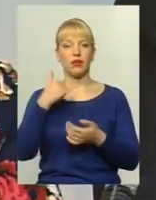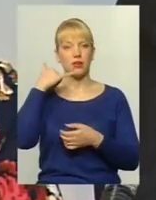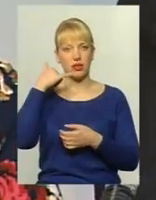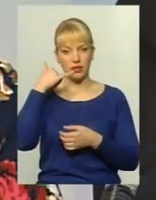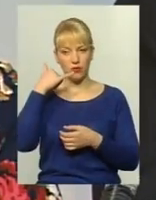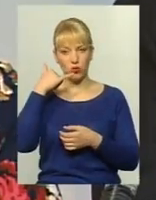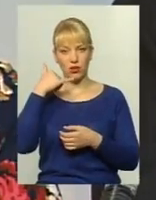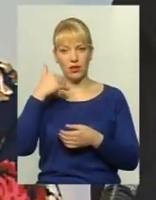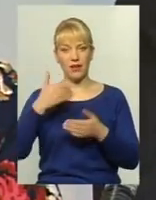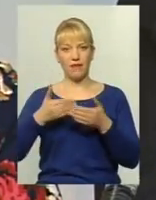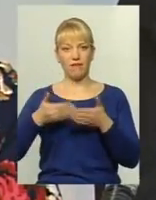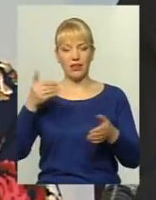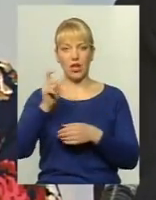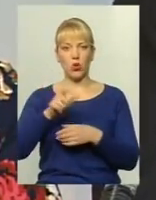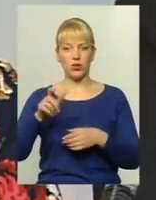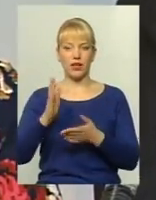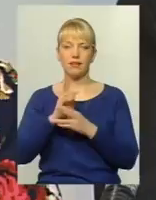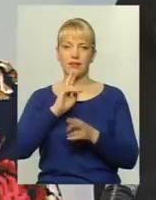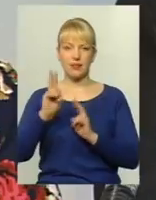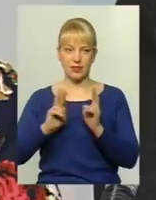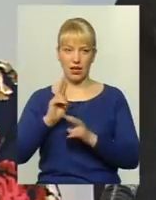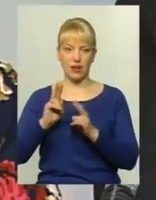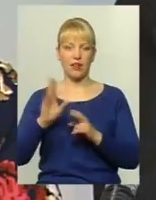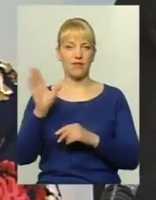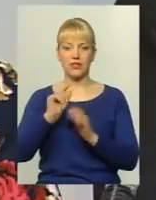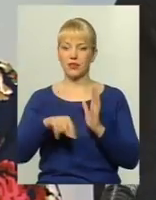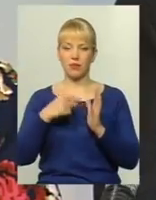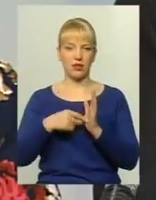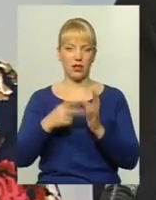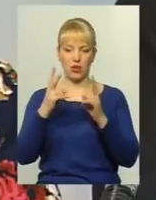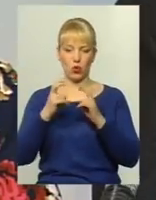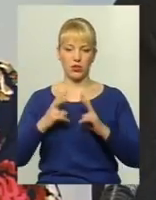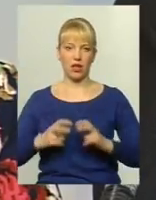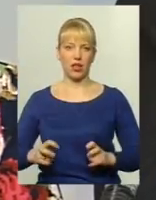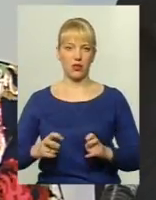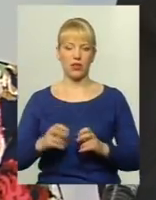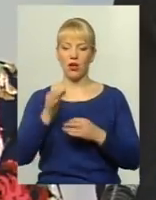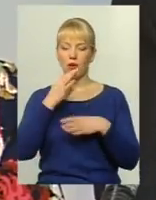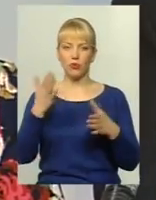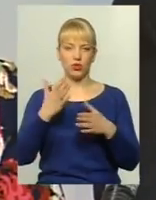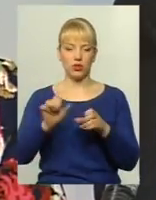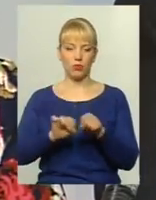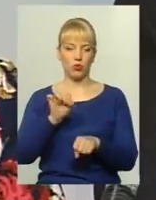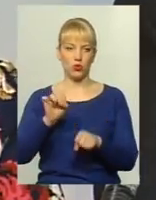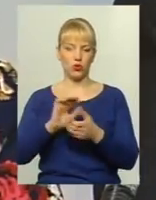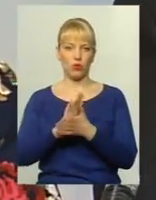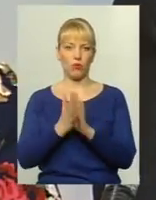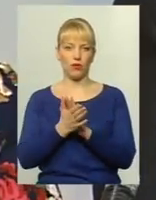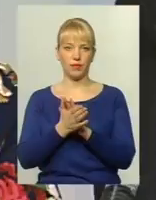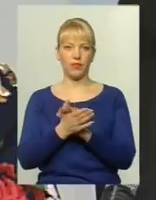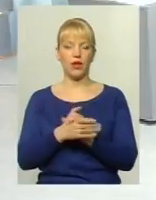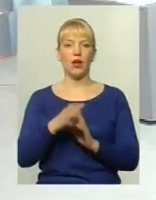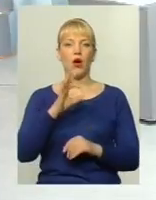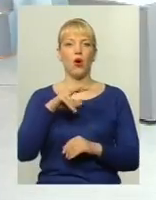Йде якась скарга Всі питання, вони всі розглядаються По будь-яких порушеннях умов Пане